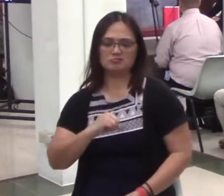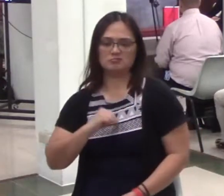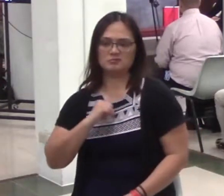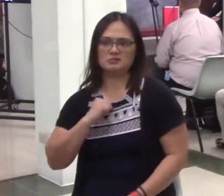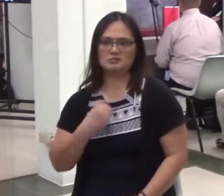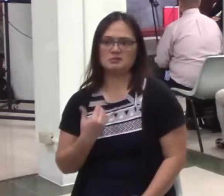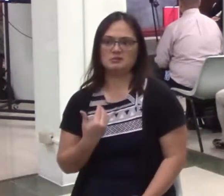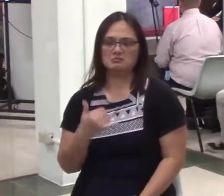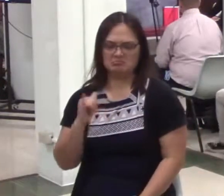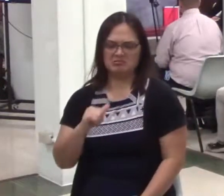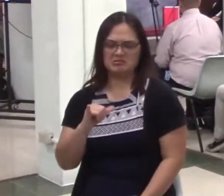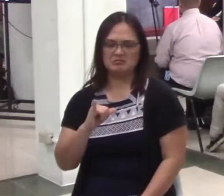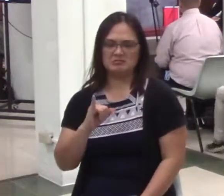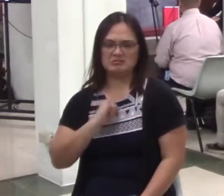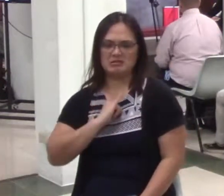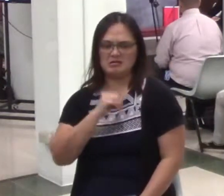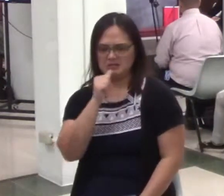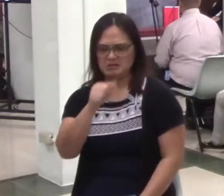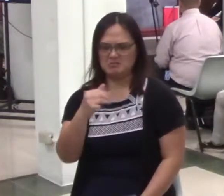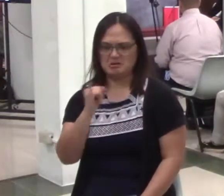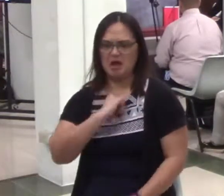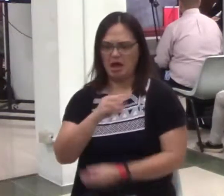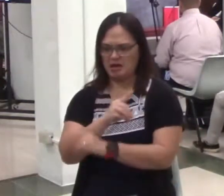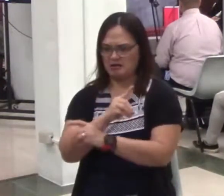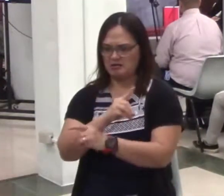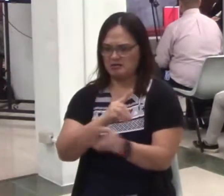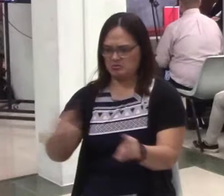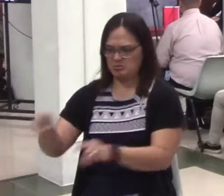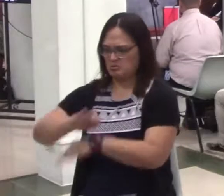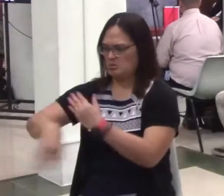iligtas, eh gagawin ko ng lahat, ligtas naman ako.